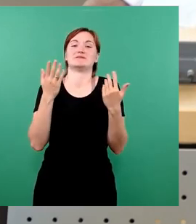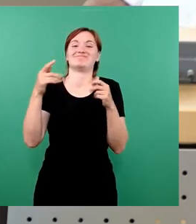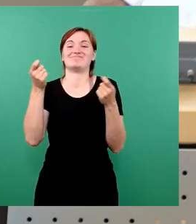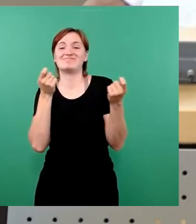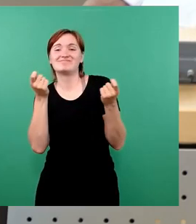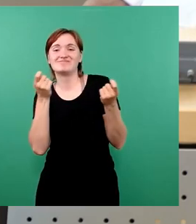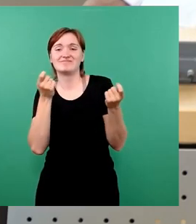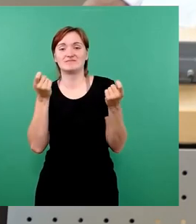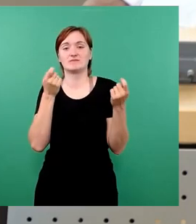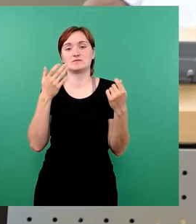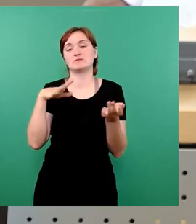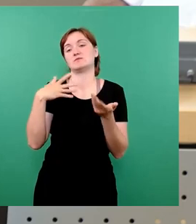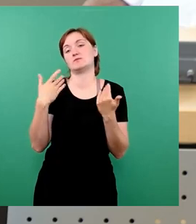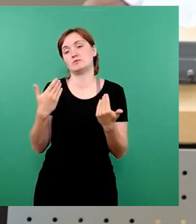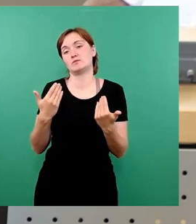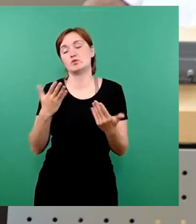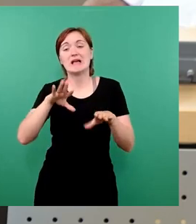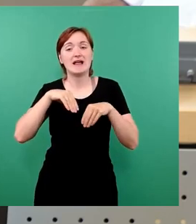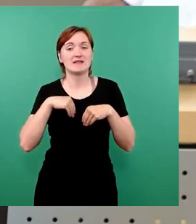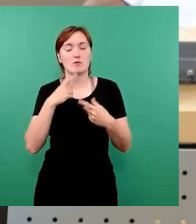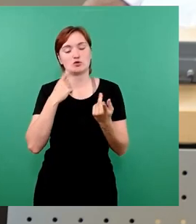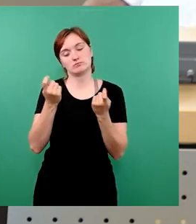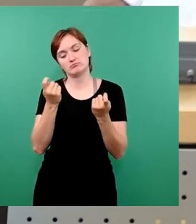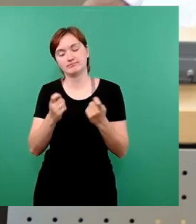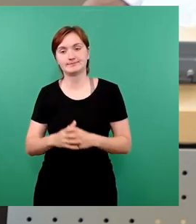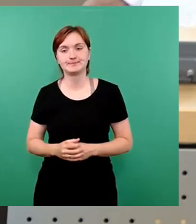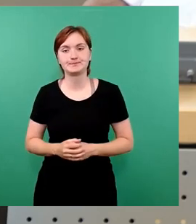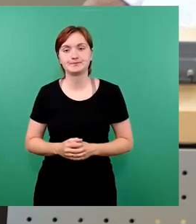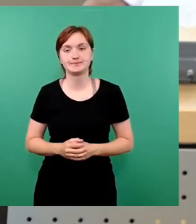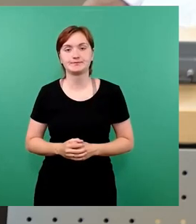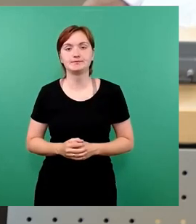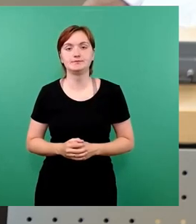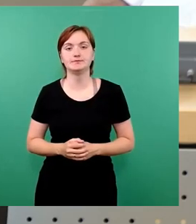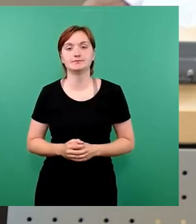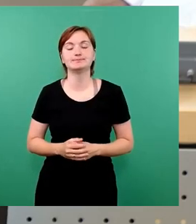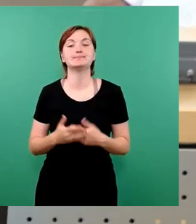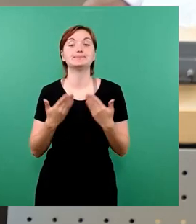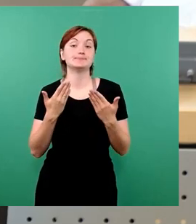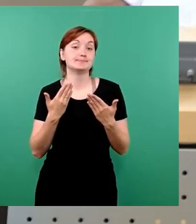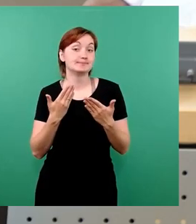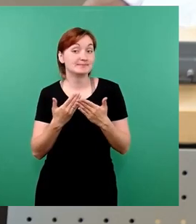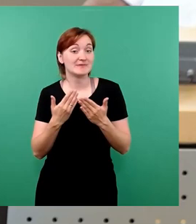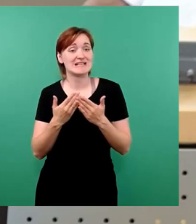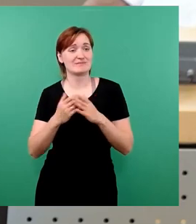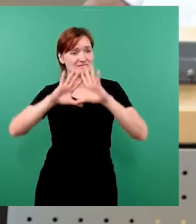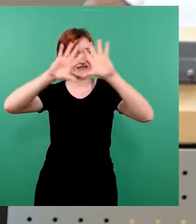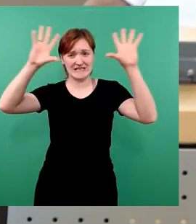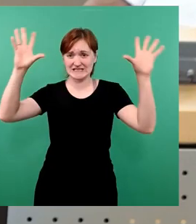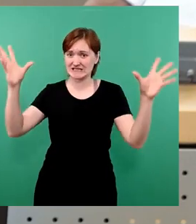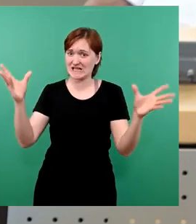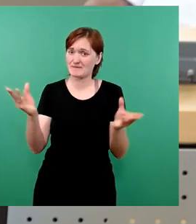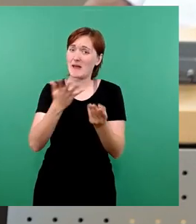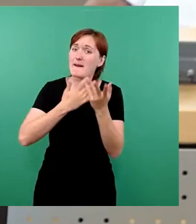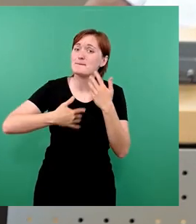die Stadt konstatieren müssen. Und damit kommen beträchtliche Mehrausgaben zustande